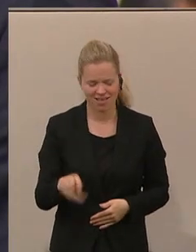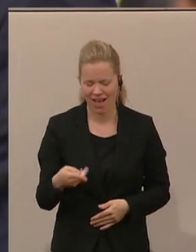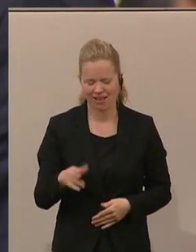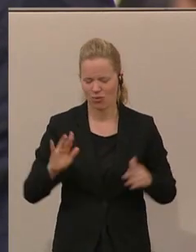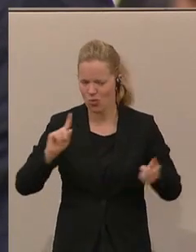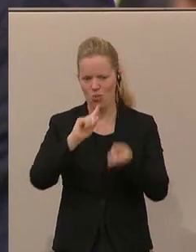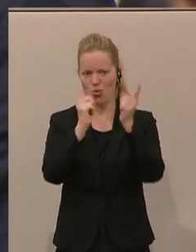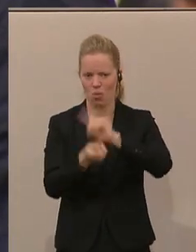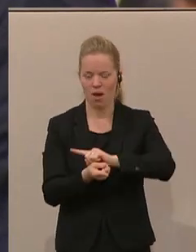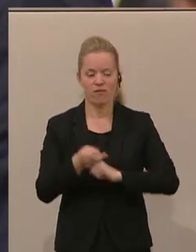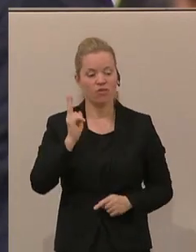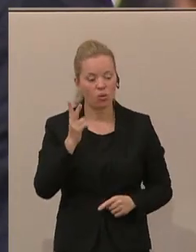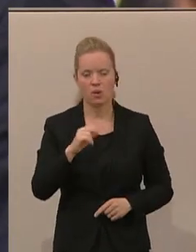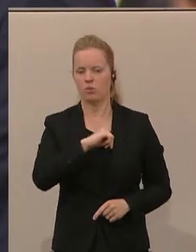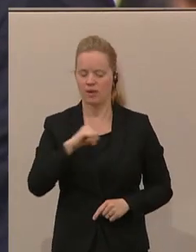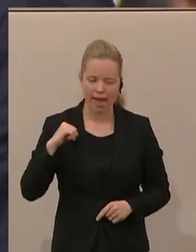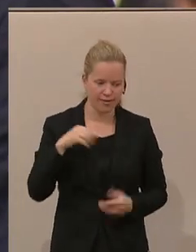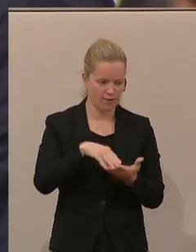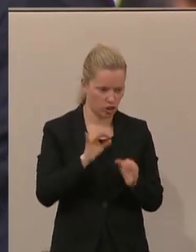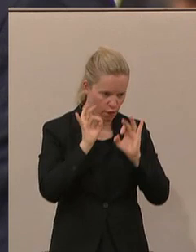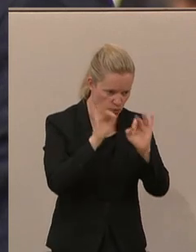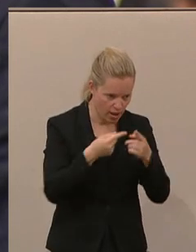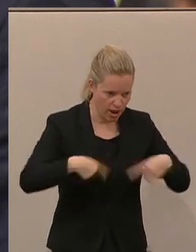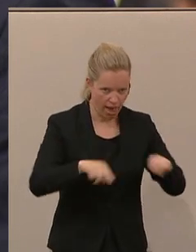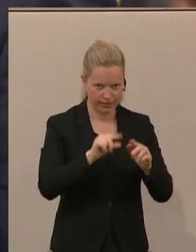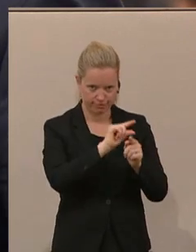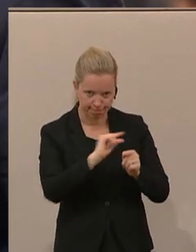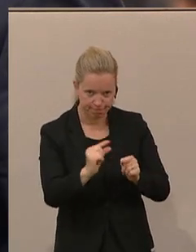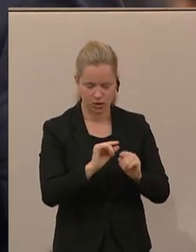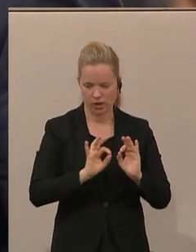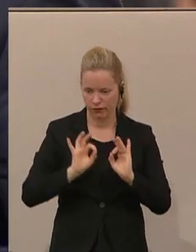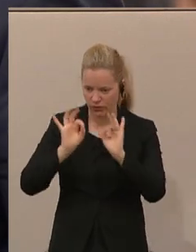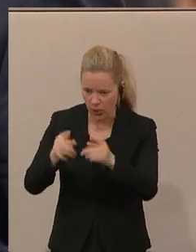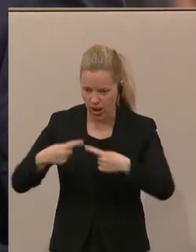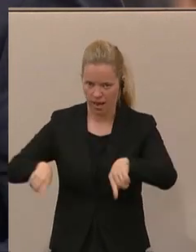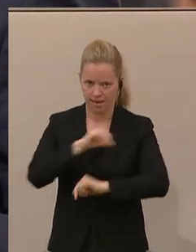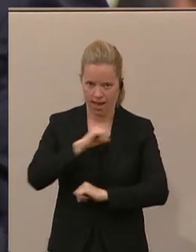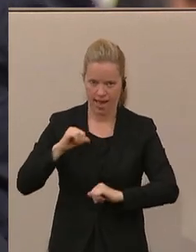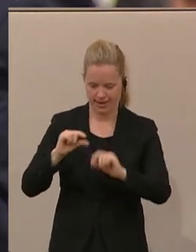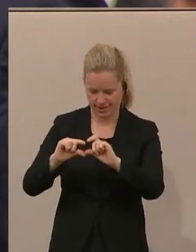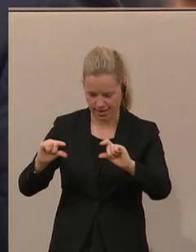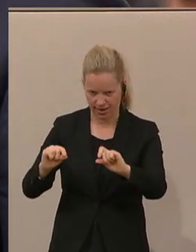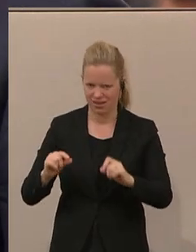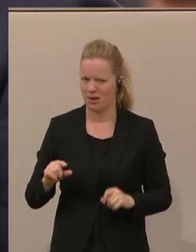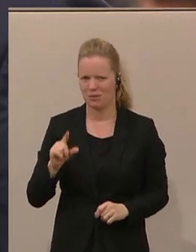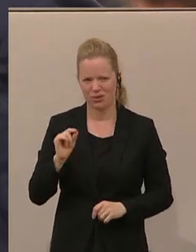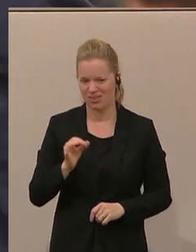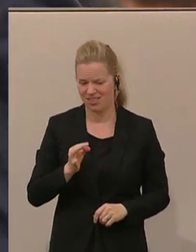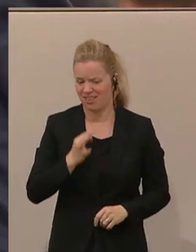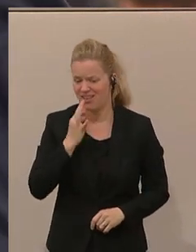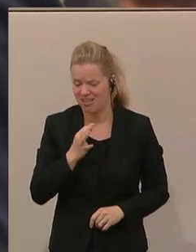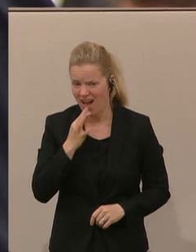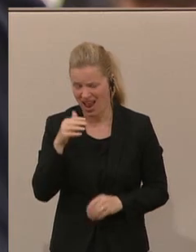Wirtschaft, weil man für jedes Land eine eigene Flasche beschriften muss. Und das meinte ich damit, dass da ein bisschen der Teufel im Detail steckt und